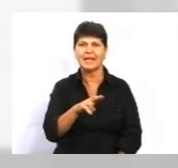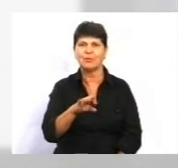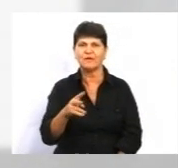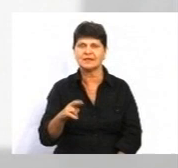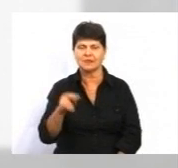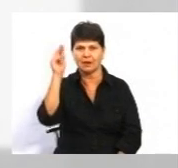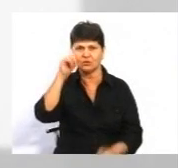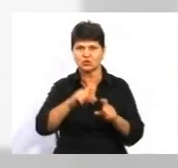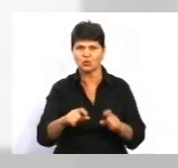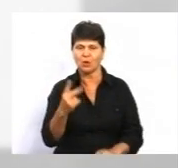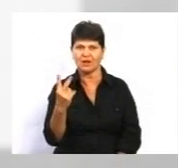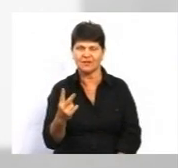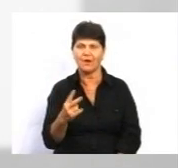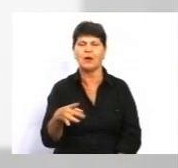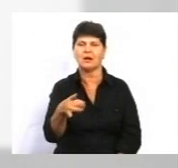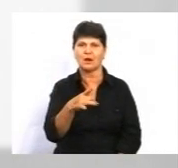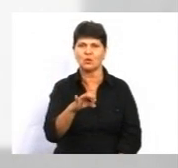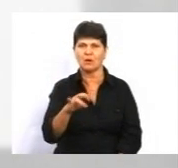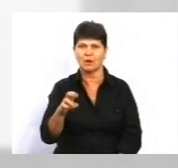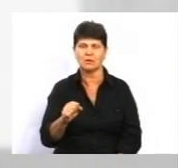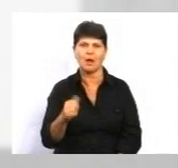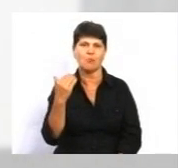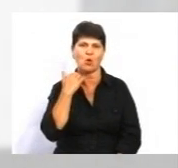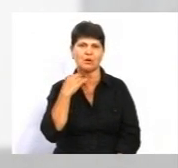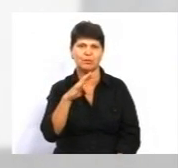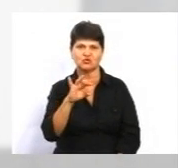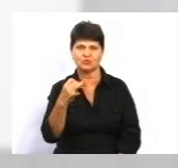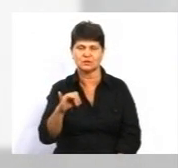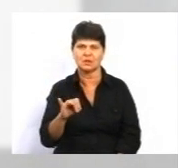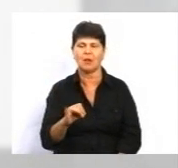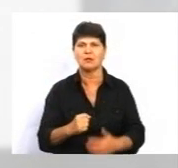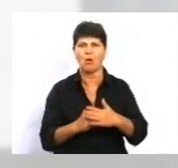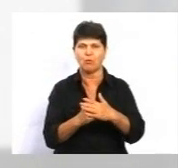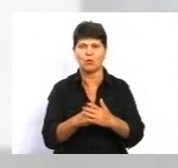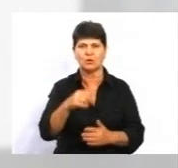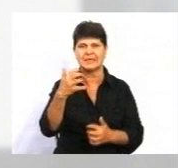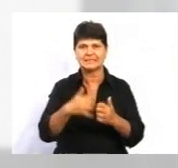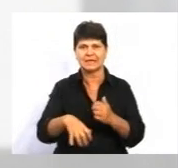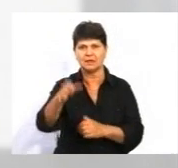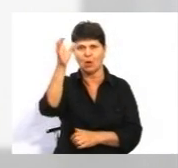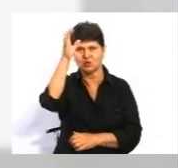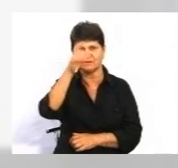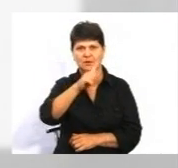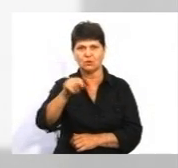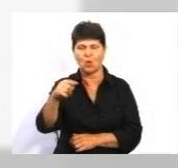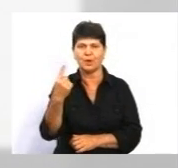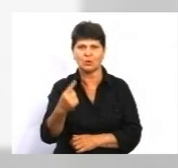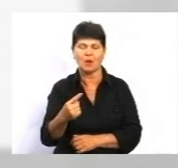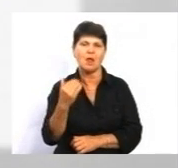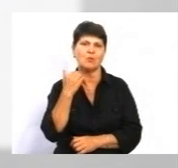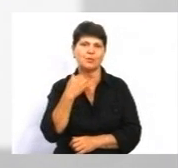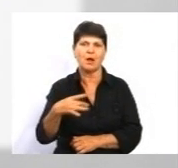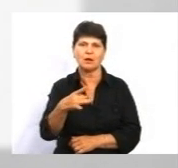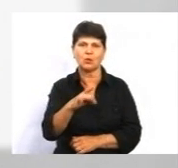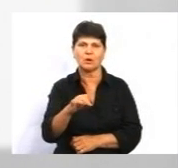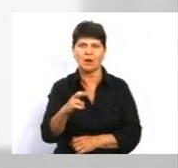школа номер два Липовецької районної ради та Погребищенський опорний навчальний заклад середньої освіти номер один Погребищенської районної ради. Тобто на